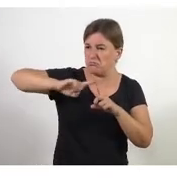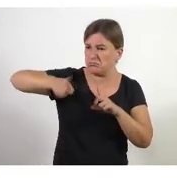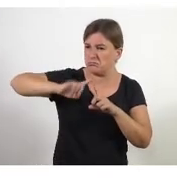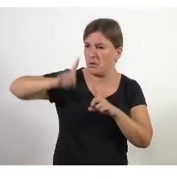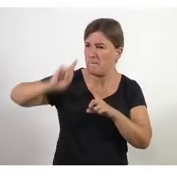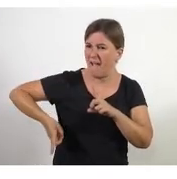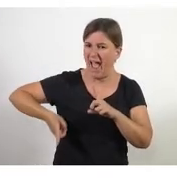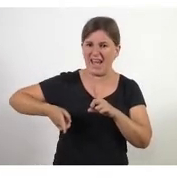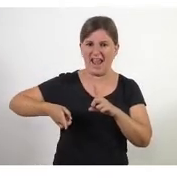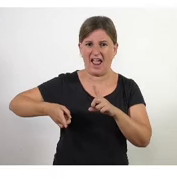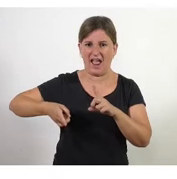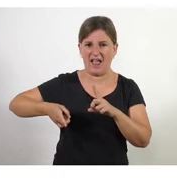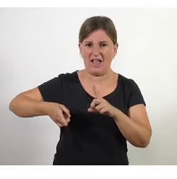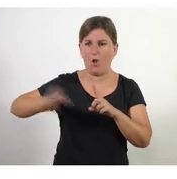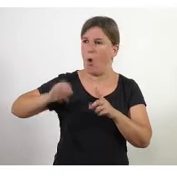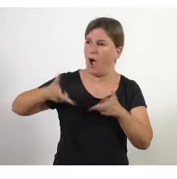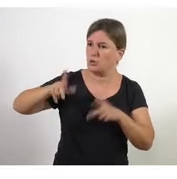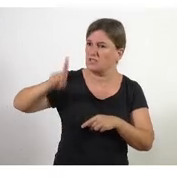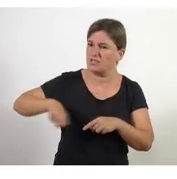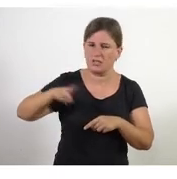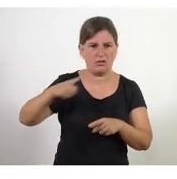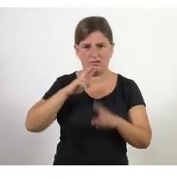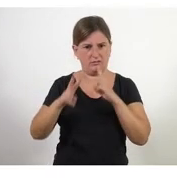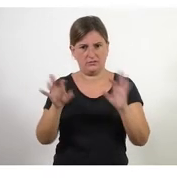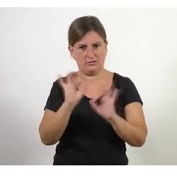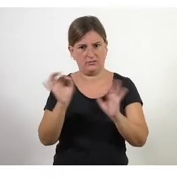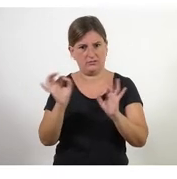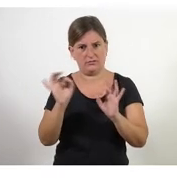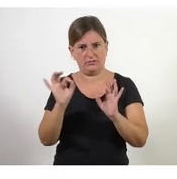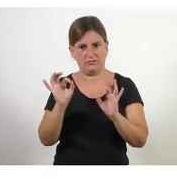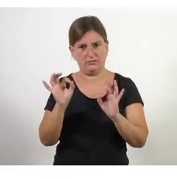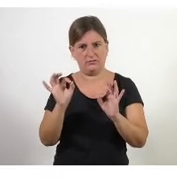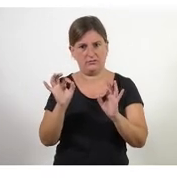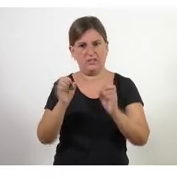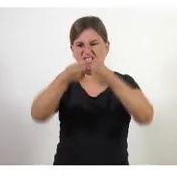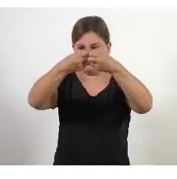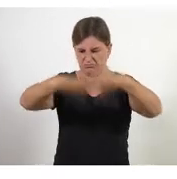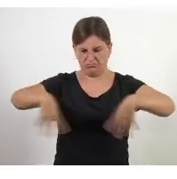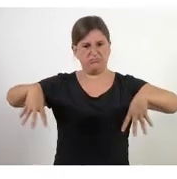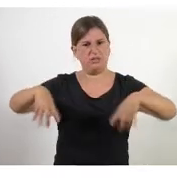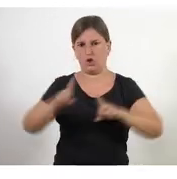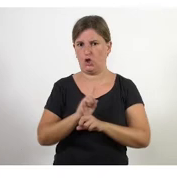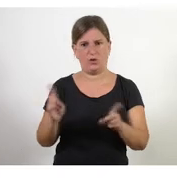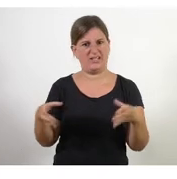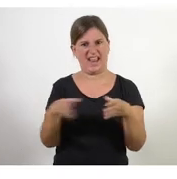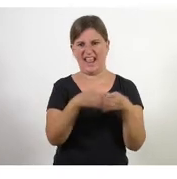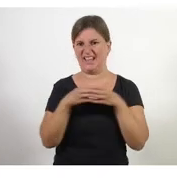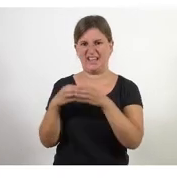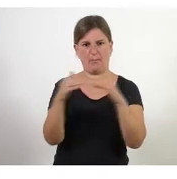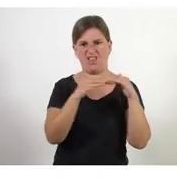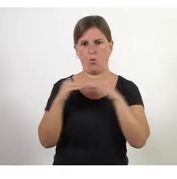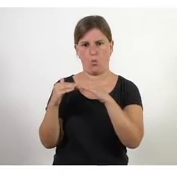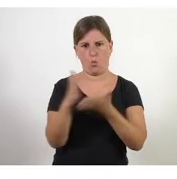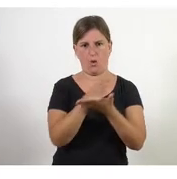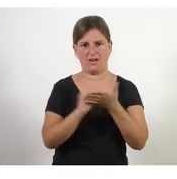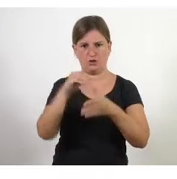que li diu què ha de fer quan ho ha de fer no aquí trenquem aquest esquema amb això teniu